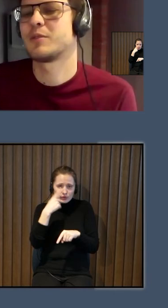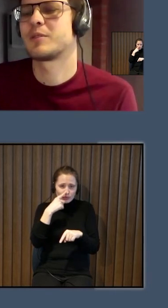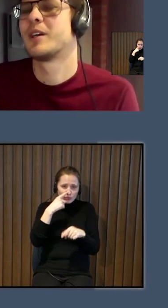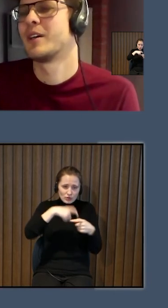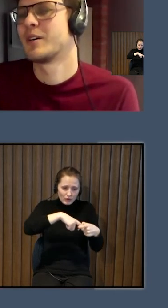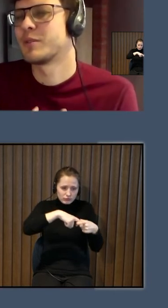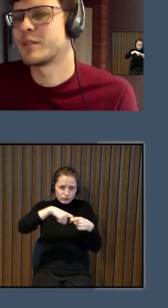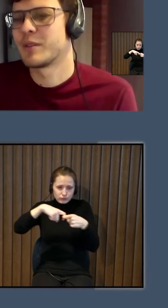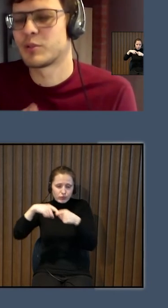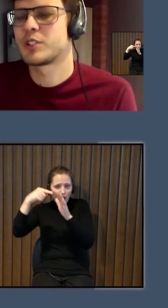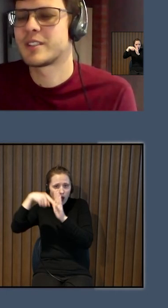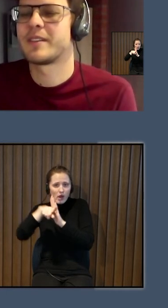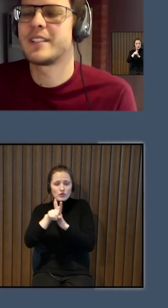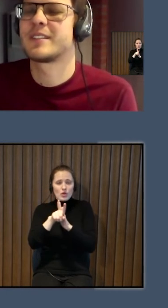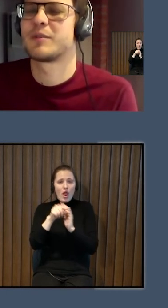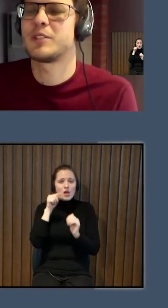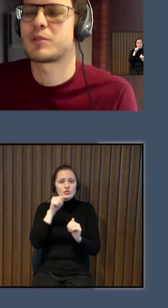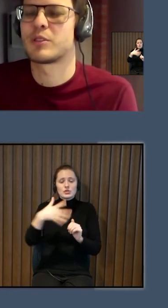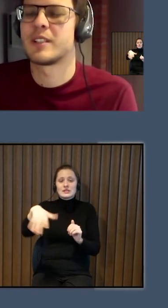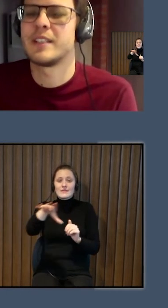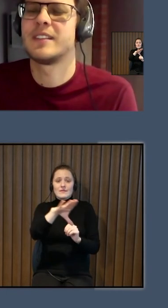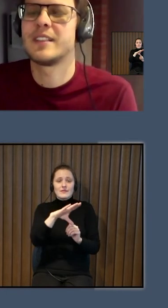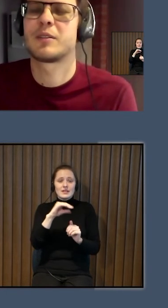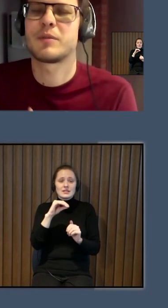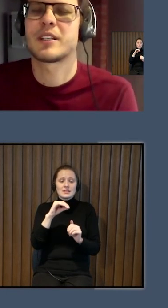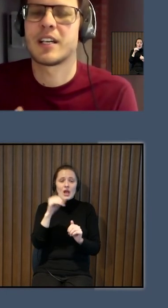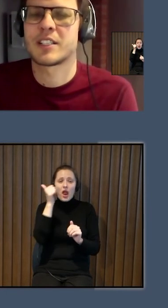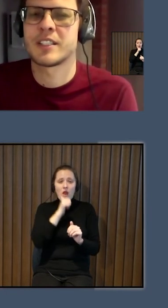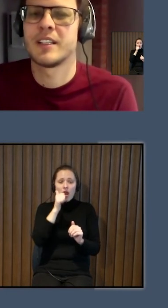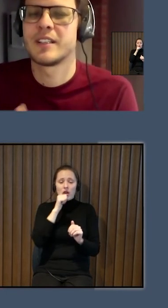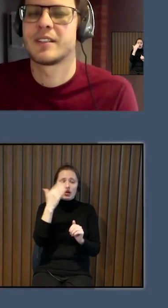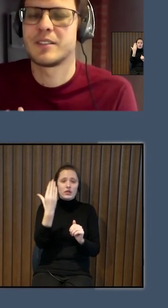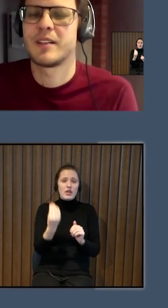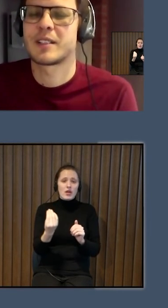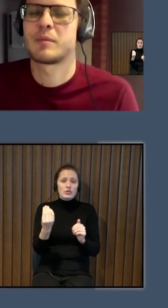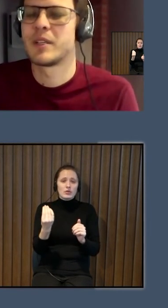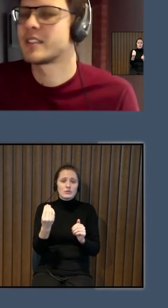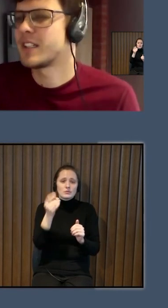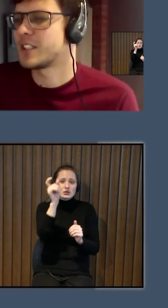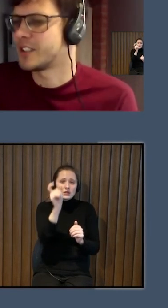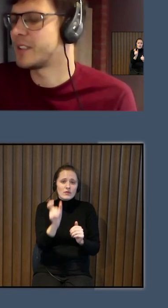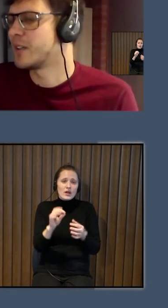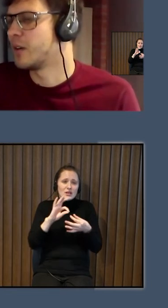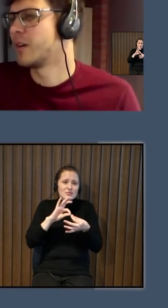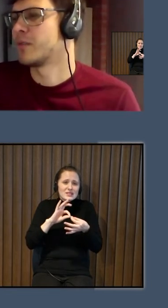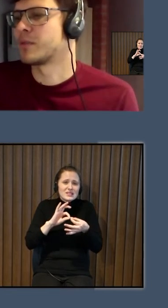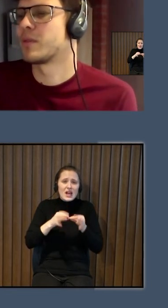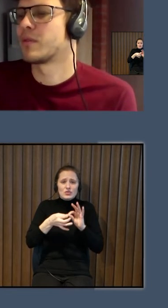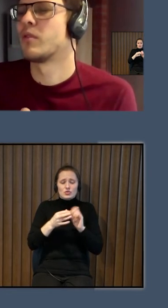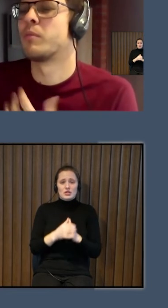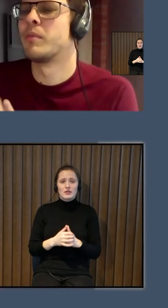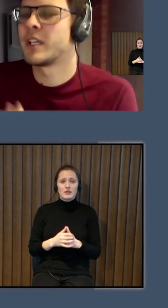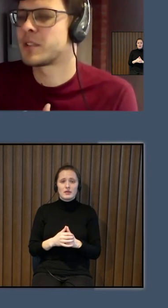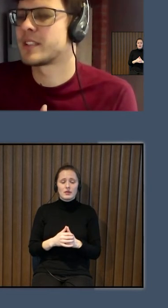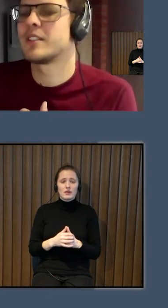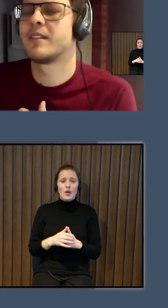lai es iekļūtu. Un šis te viss, visu šo te ikdienu vienkārši cilvēkam sarežģīt. Un